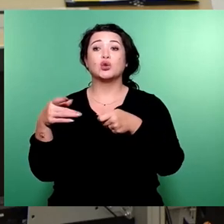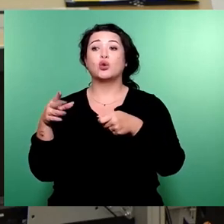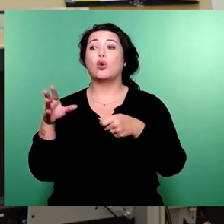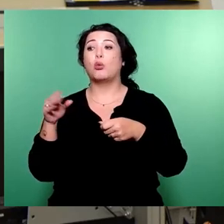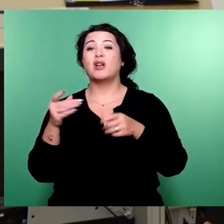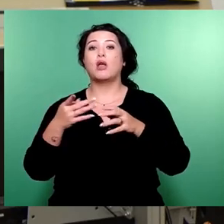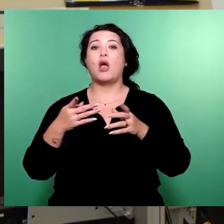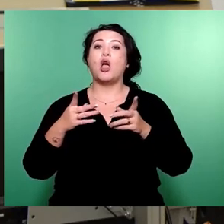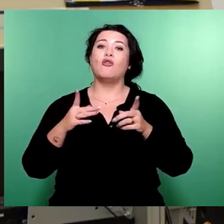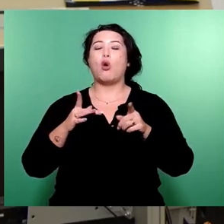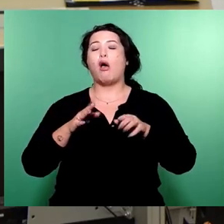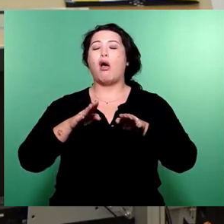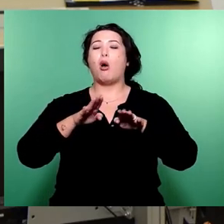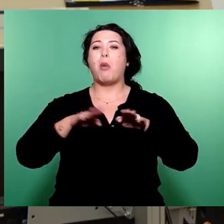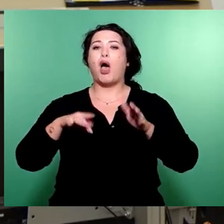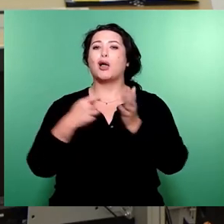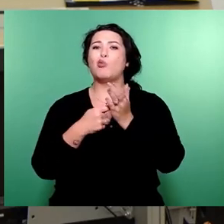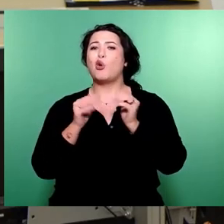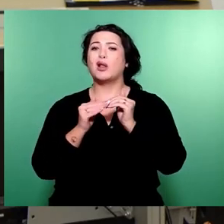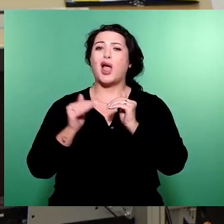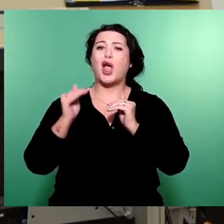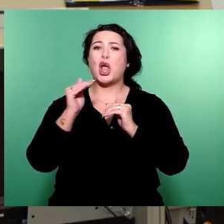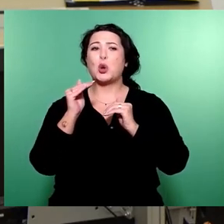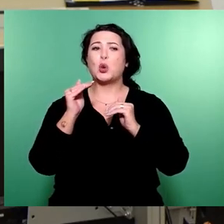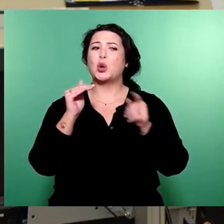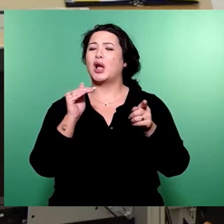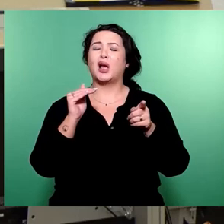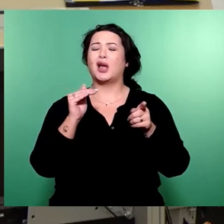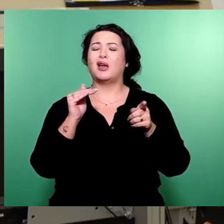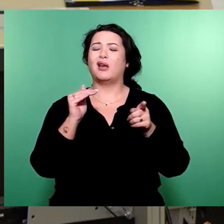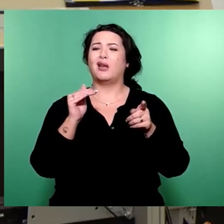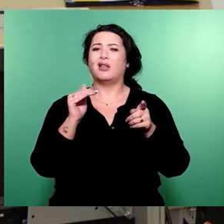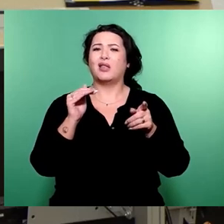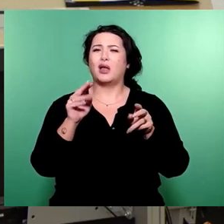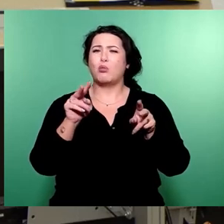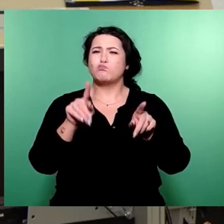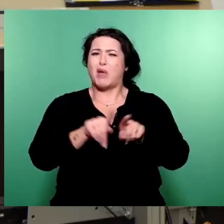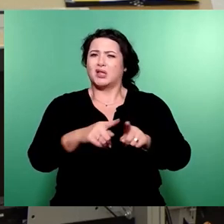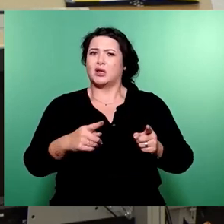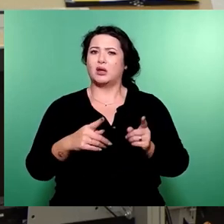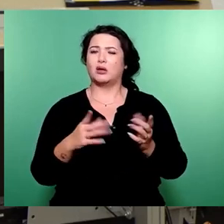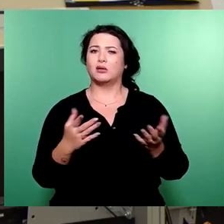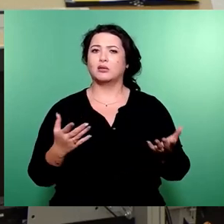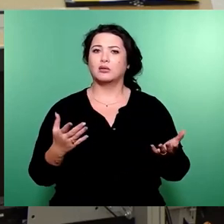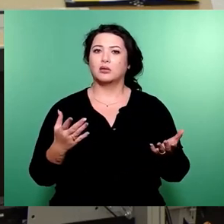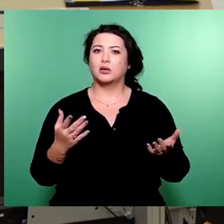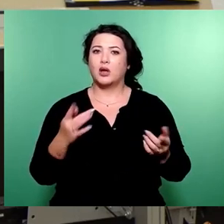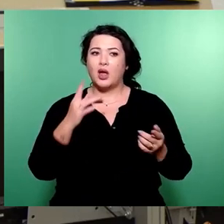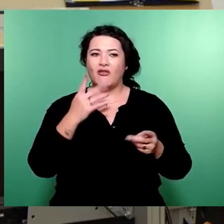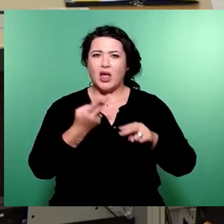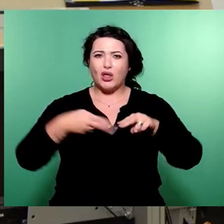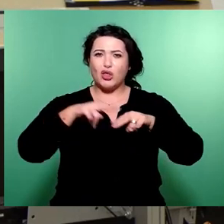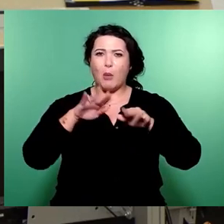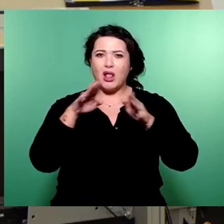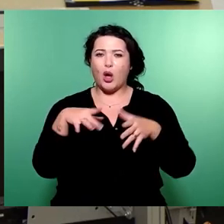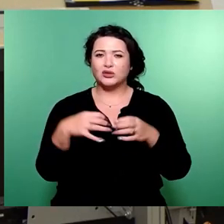Parkgebührenerhöhung ein ungedeckter Scheck gewesen wäre. Wie wollen Sie denn eigentlich mit einem Doppelhaushalt, der in